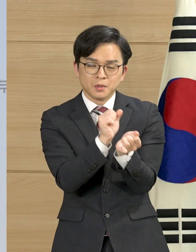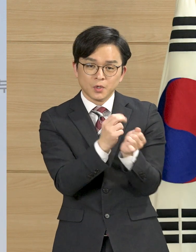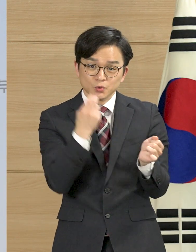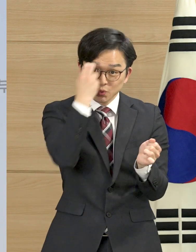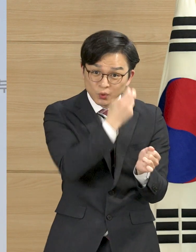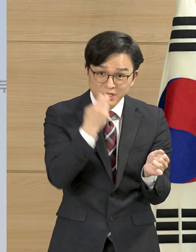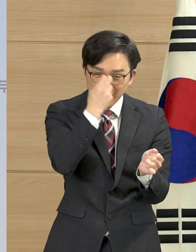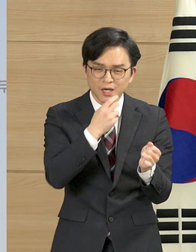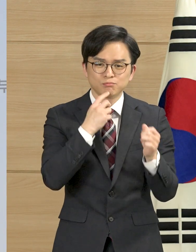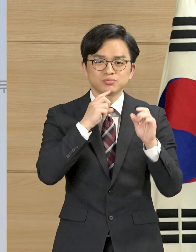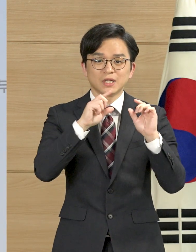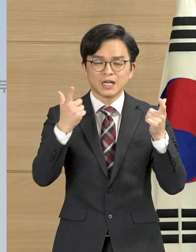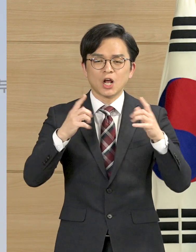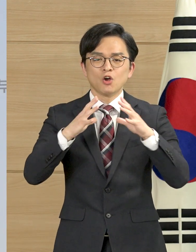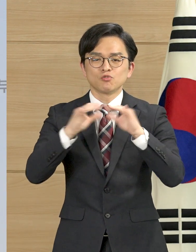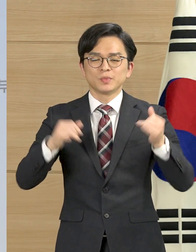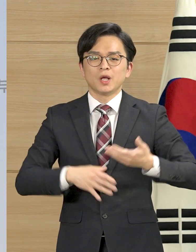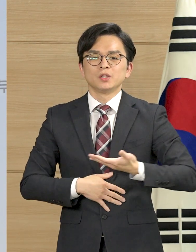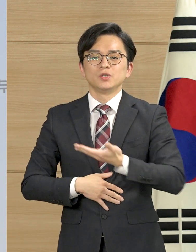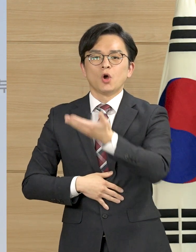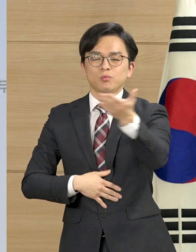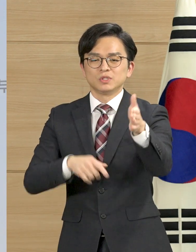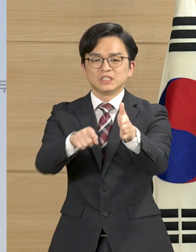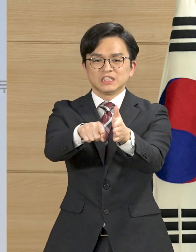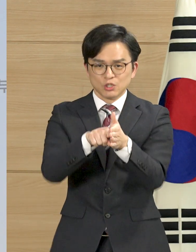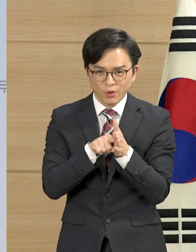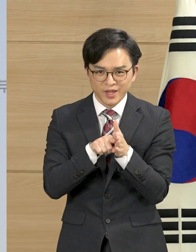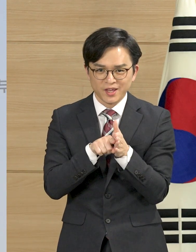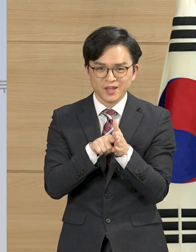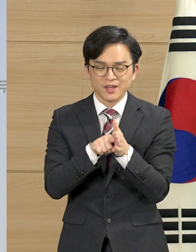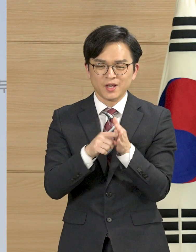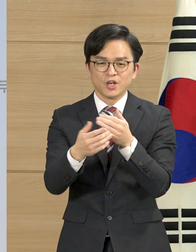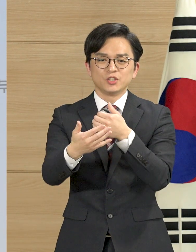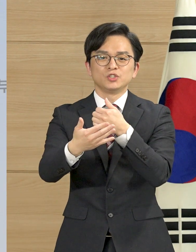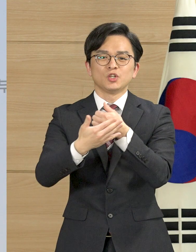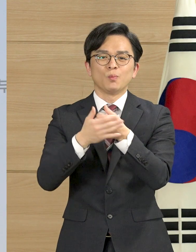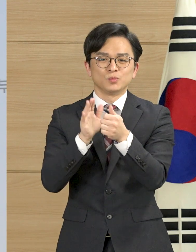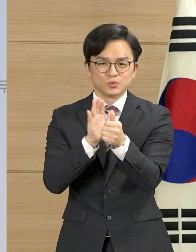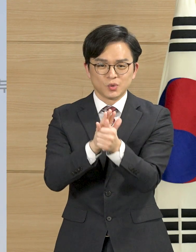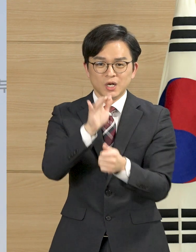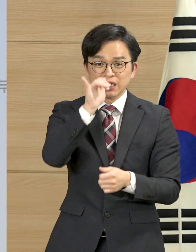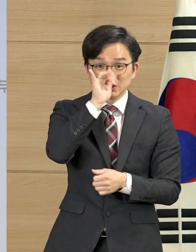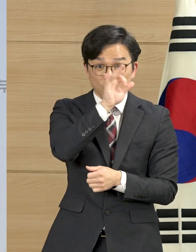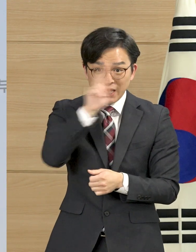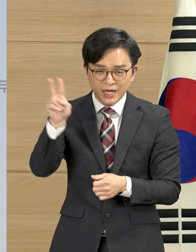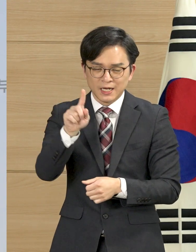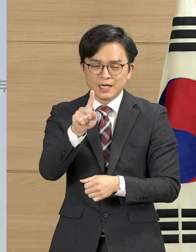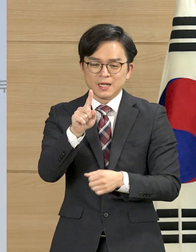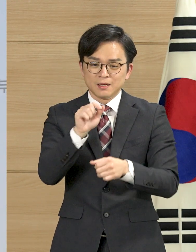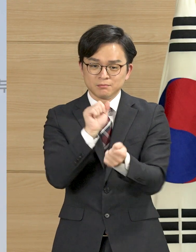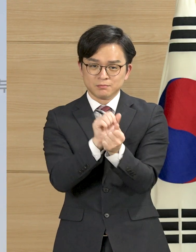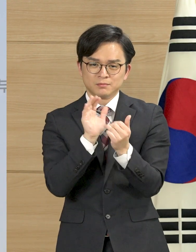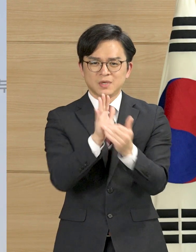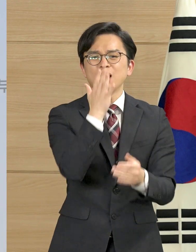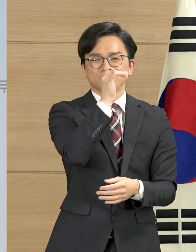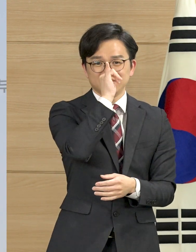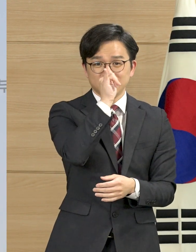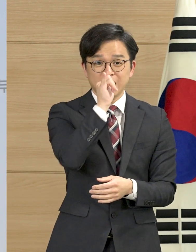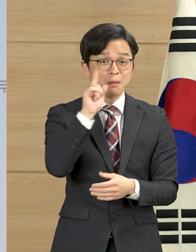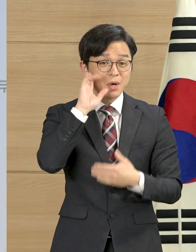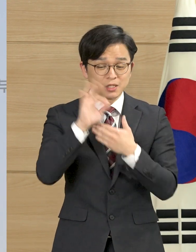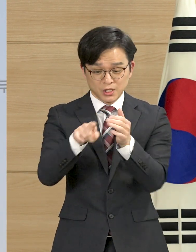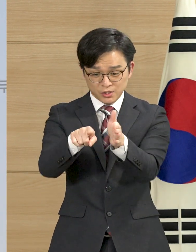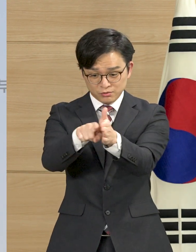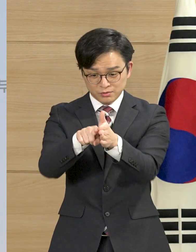기술이 아닙니다. 국민 여러분의 신뢰와 협조가 저희 방역당국의 가장 중요한 무기이며 이것이